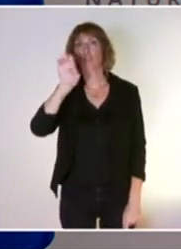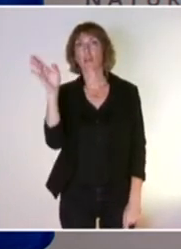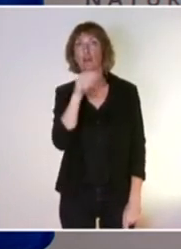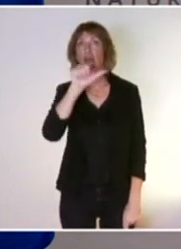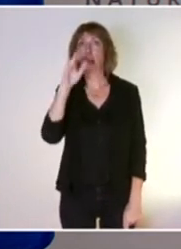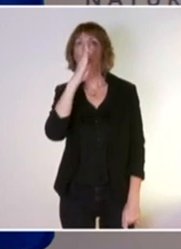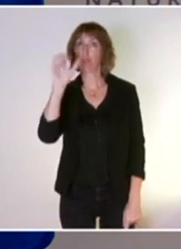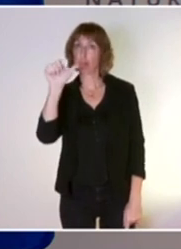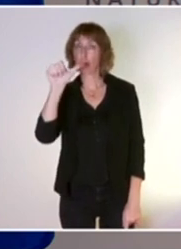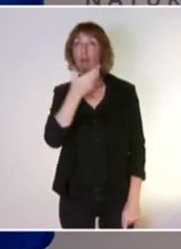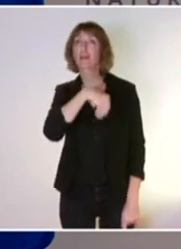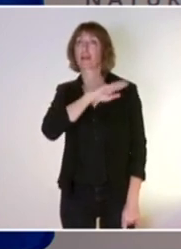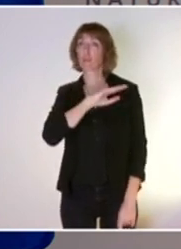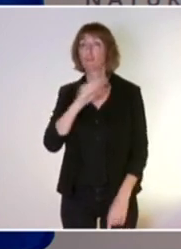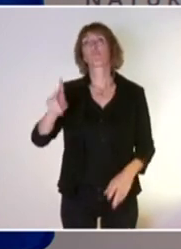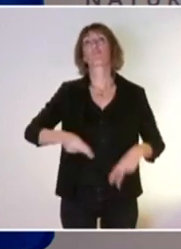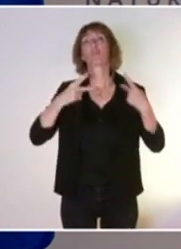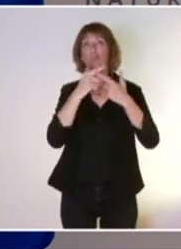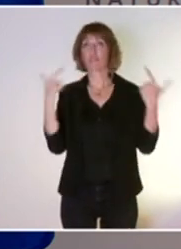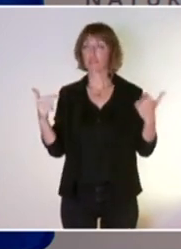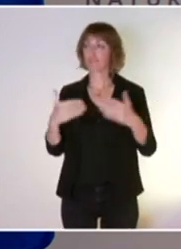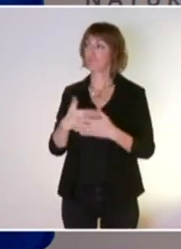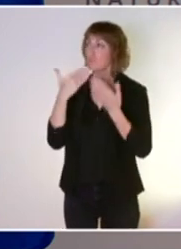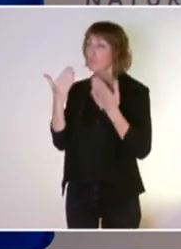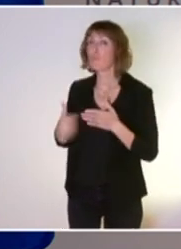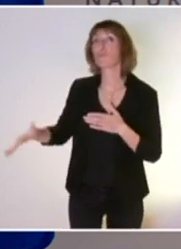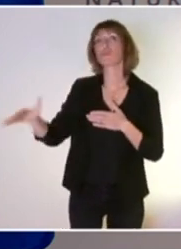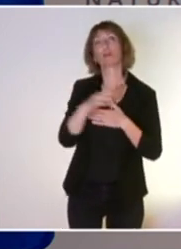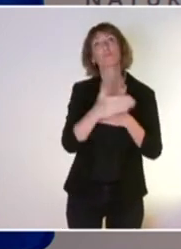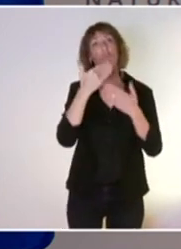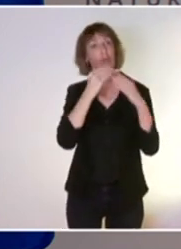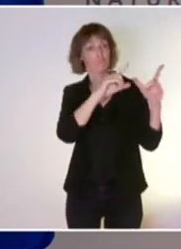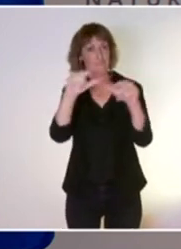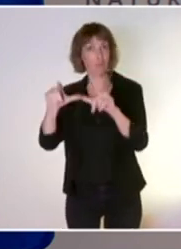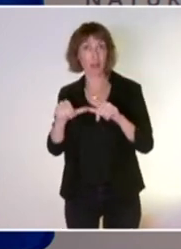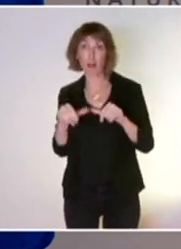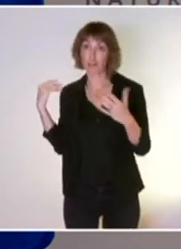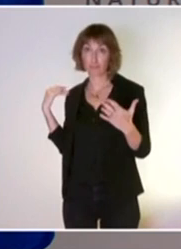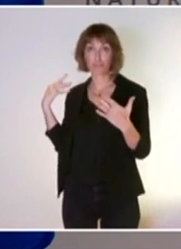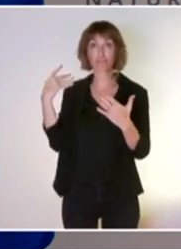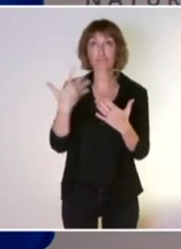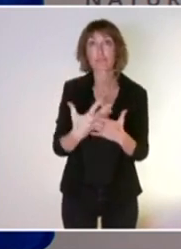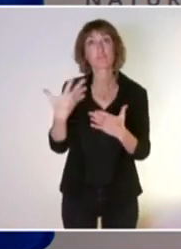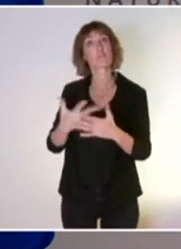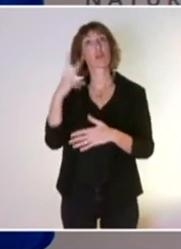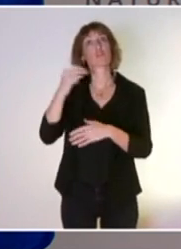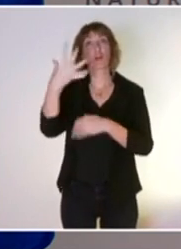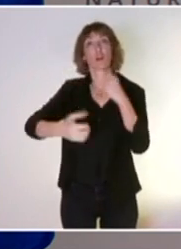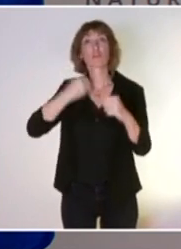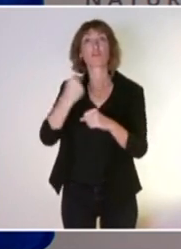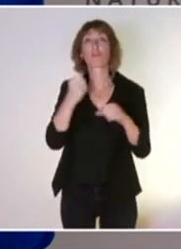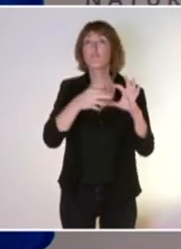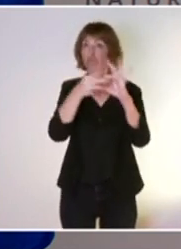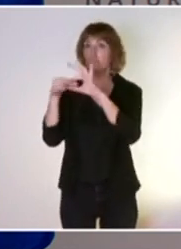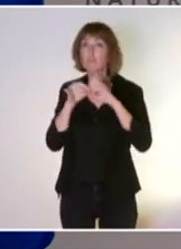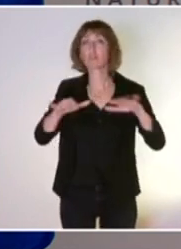Bonjour à tous. Merci d'être avec nous pour ce débriefing des 30 ans de Natura 2000. Effectivement, un événement